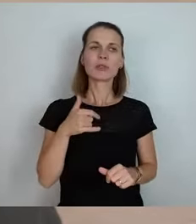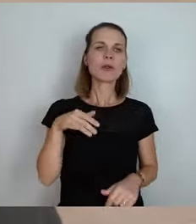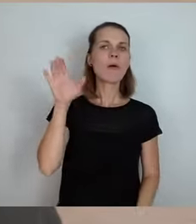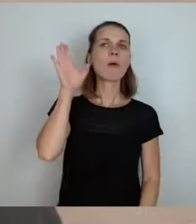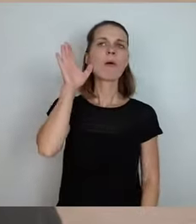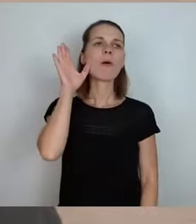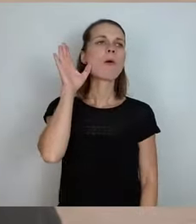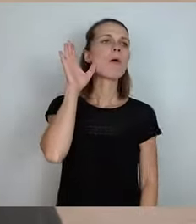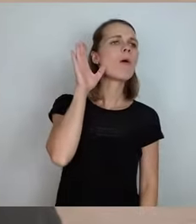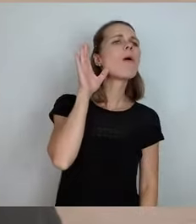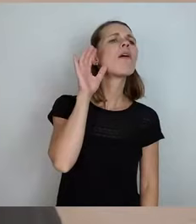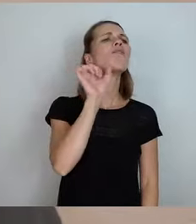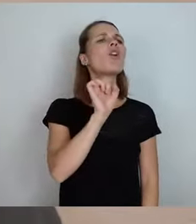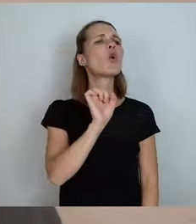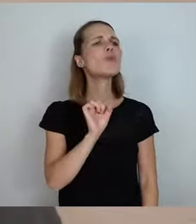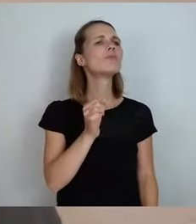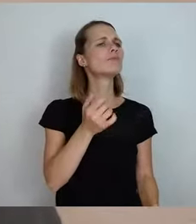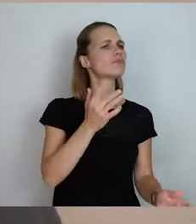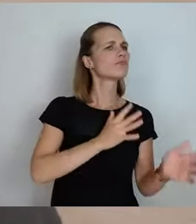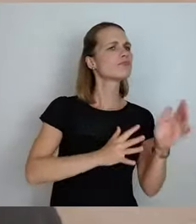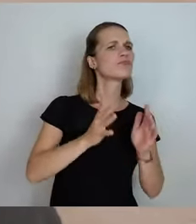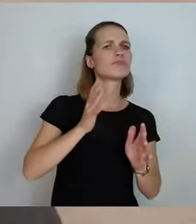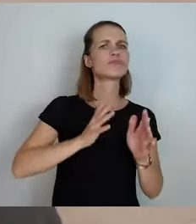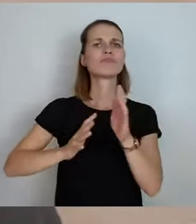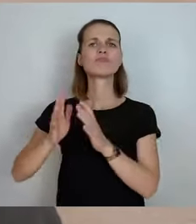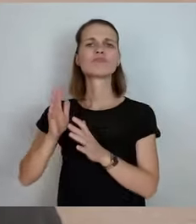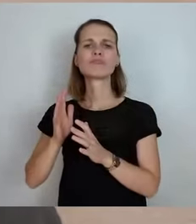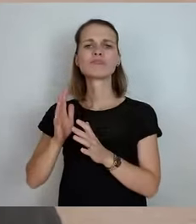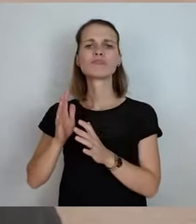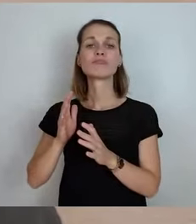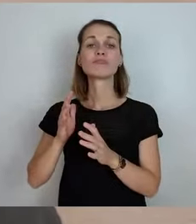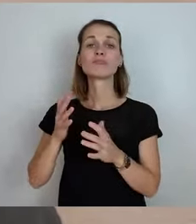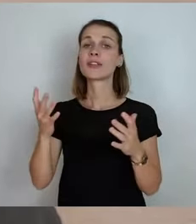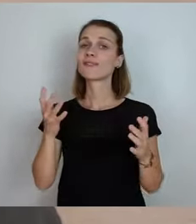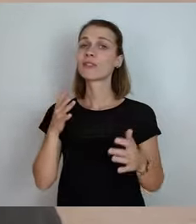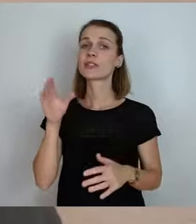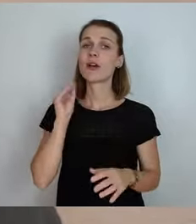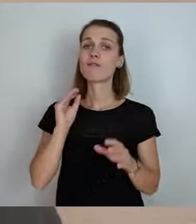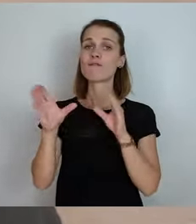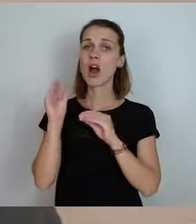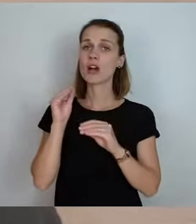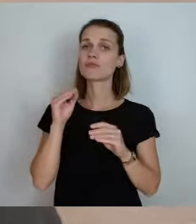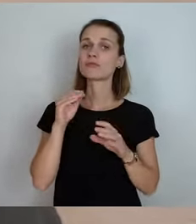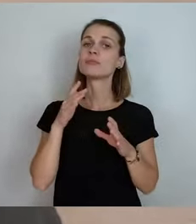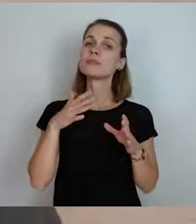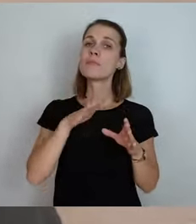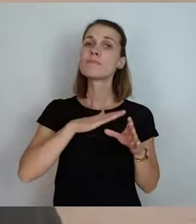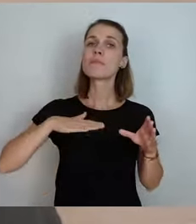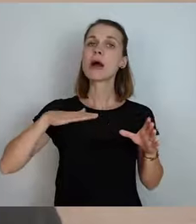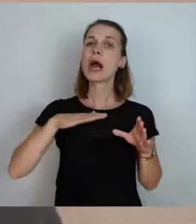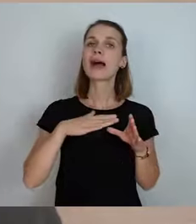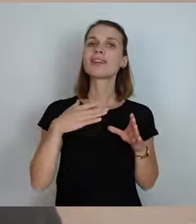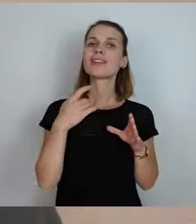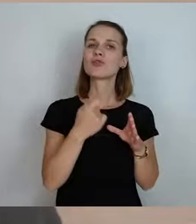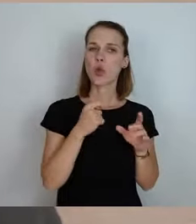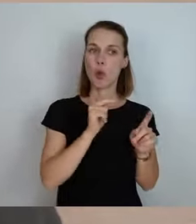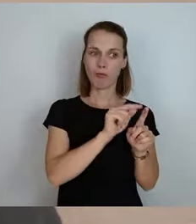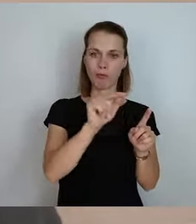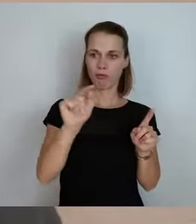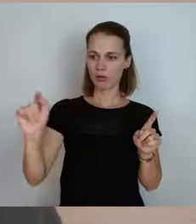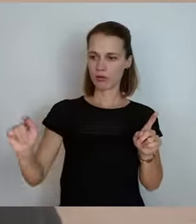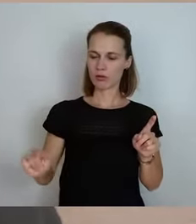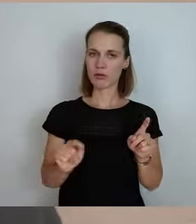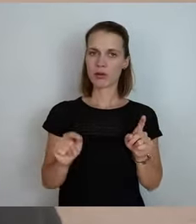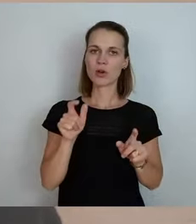und wieso und weshalb. Und so im dörflichen Bereich heißt das, die